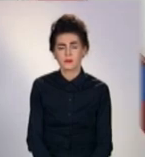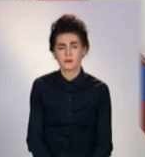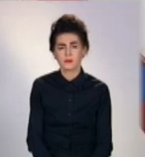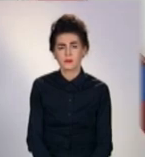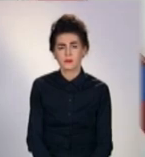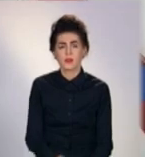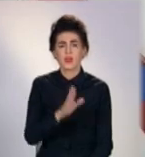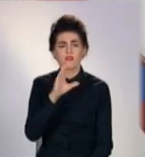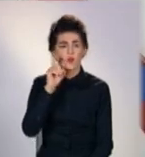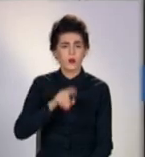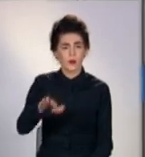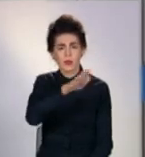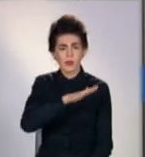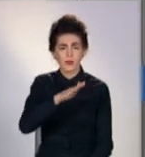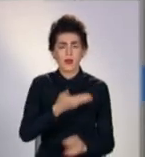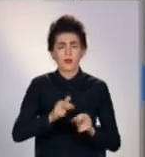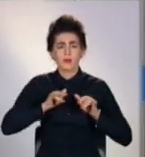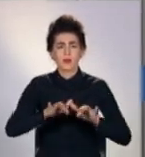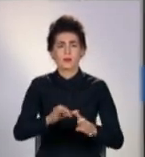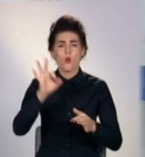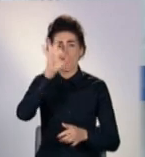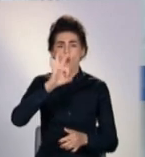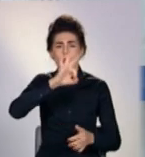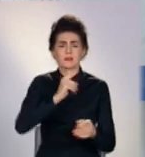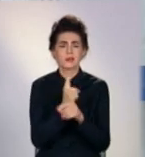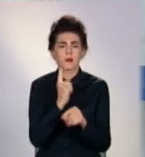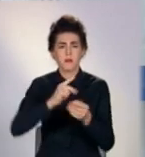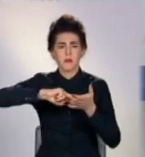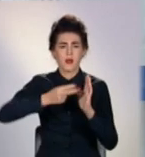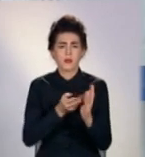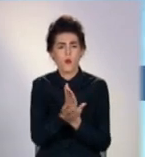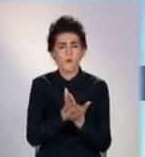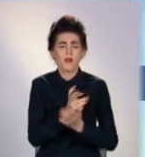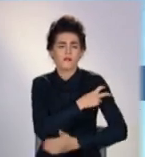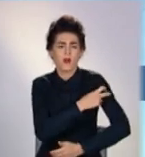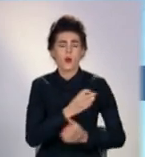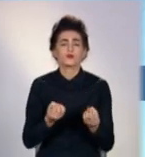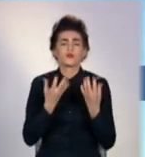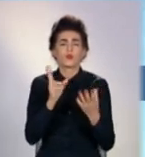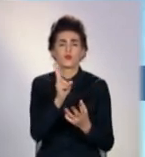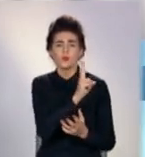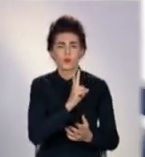В Україні діє заборона на планові операції. Для кого медики роблять винятки?